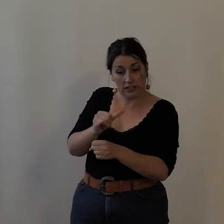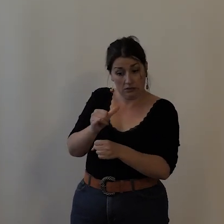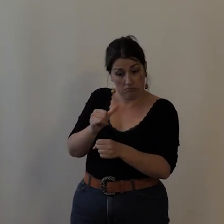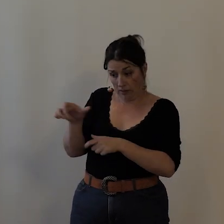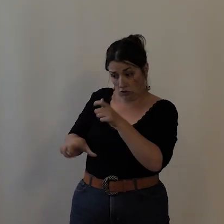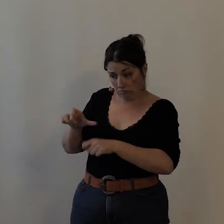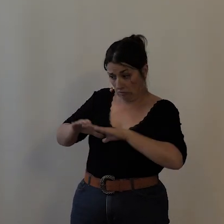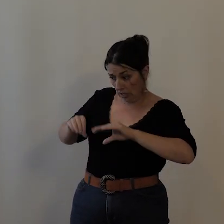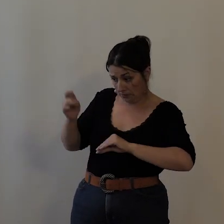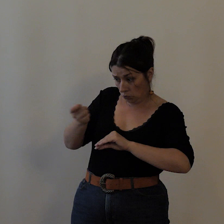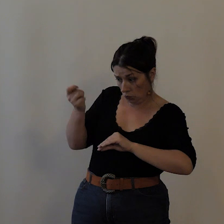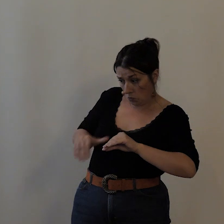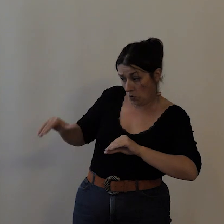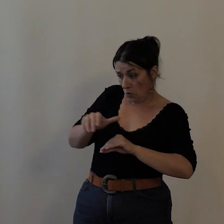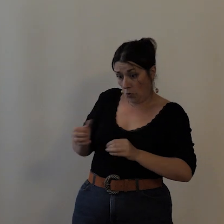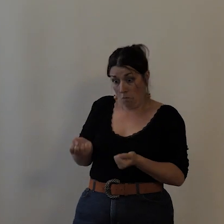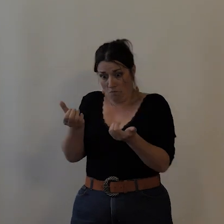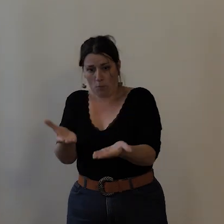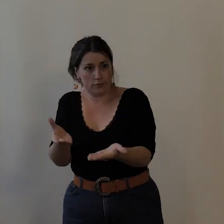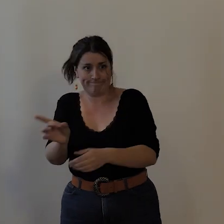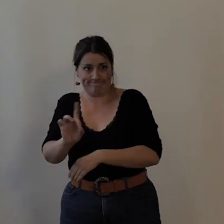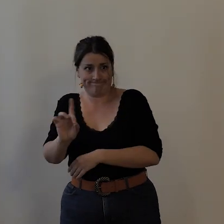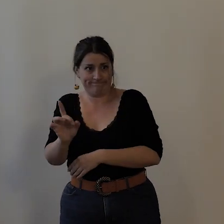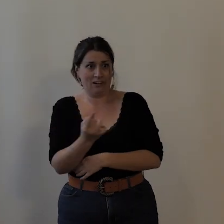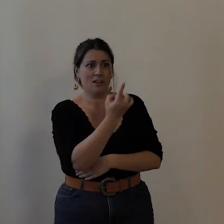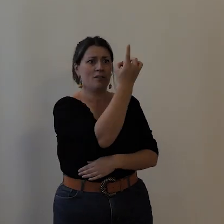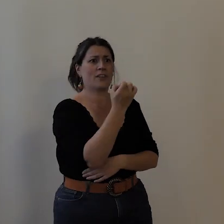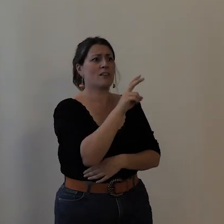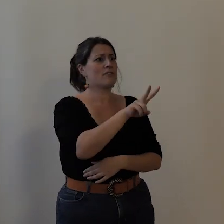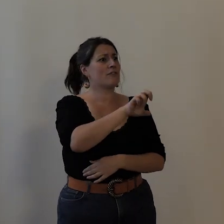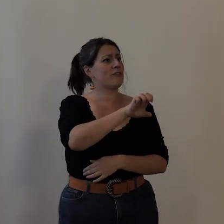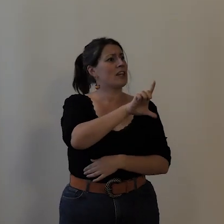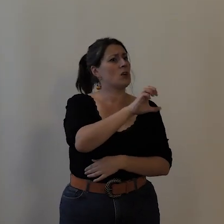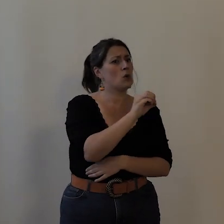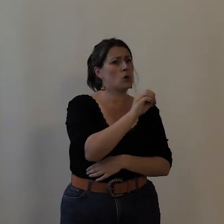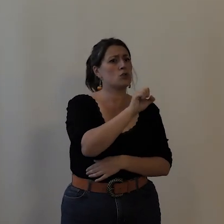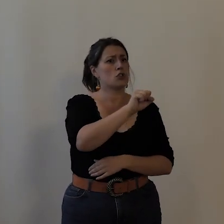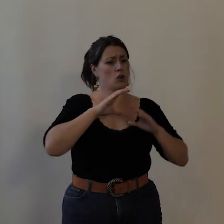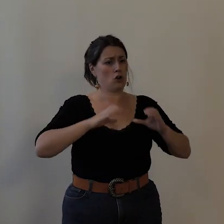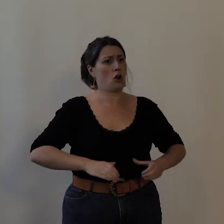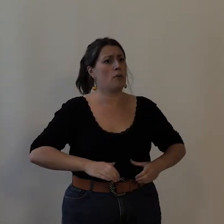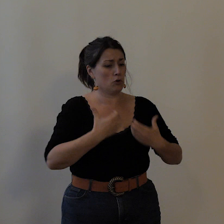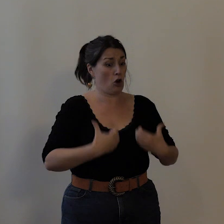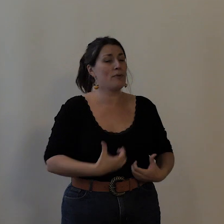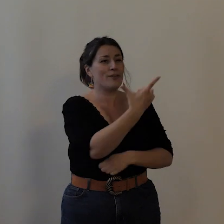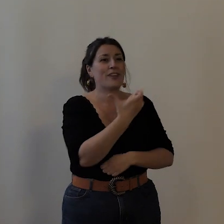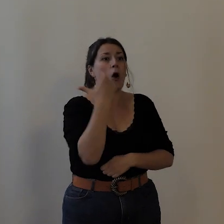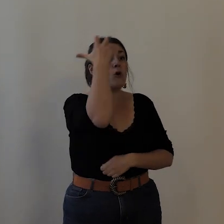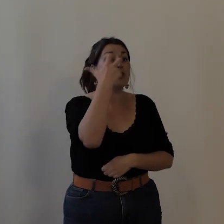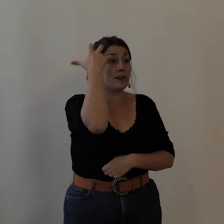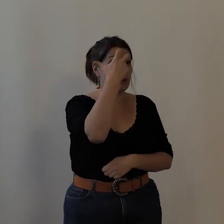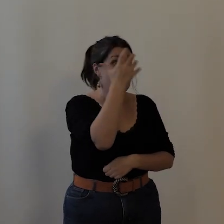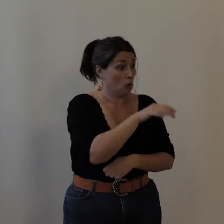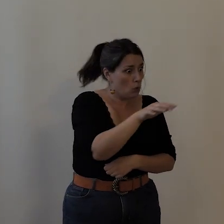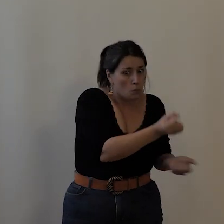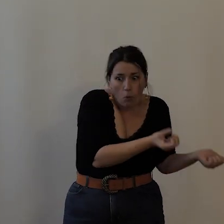c'est-à-dire que ce n pas une initiative des Tours Angeaux, mais c'est une initiative du Vélos Club d'Angers, que vous voyez ici. Et c'est donc que cette